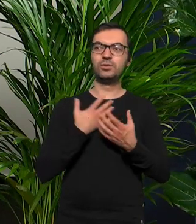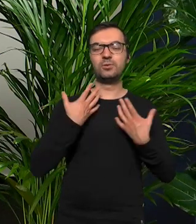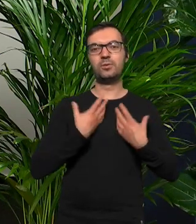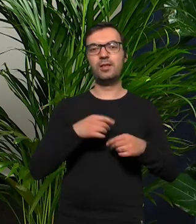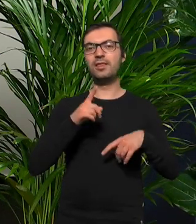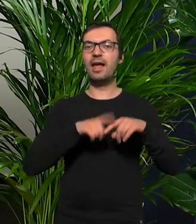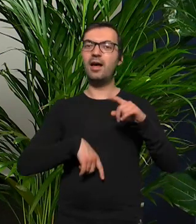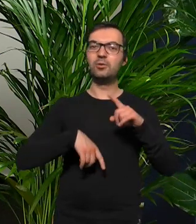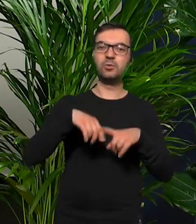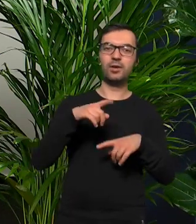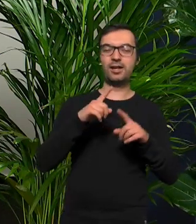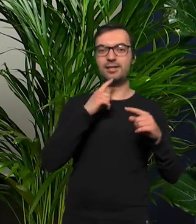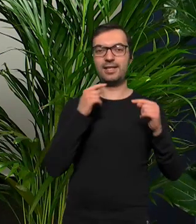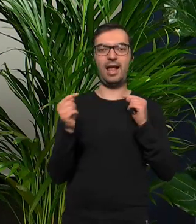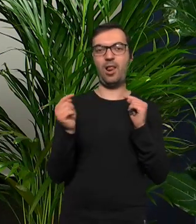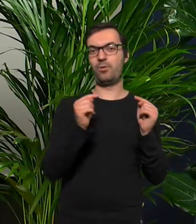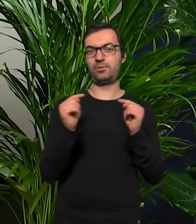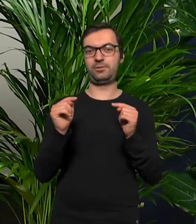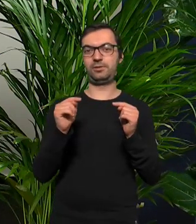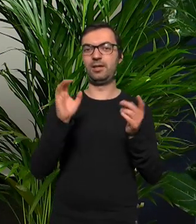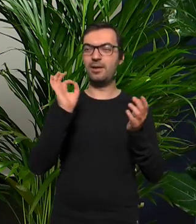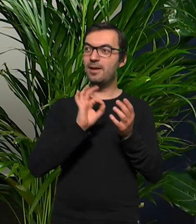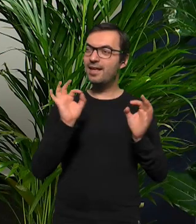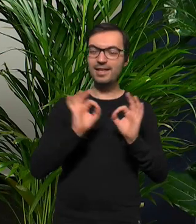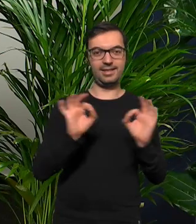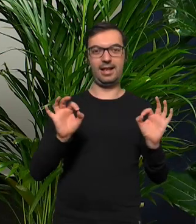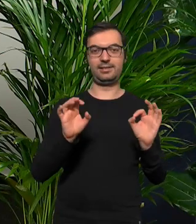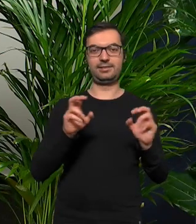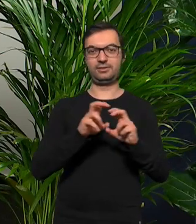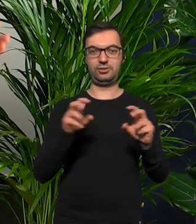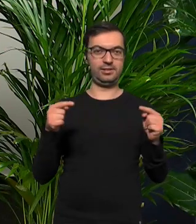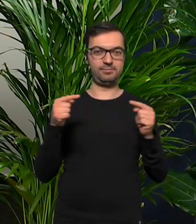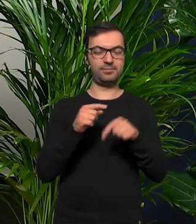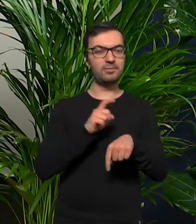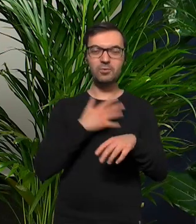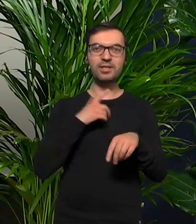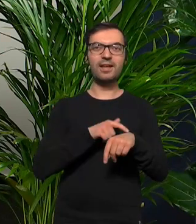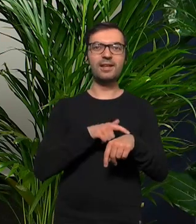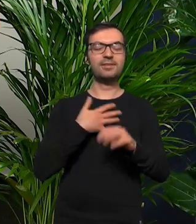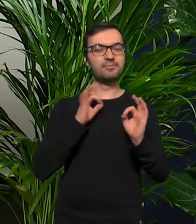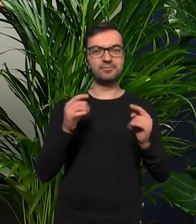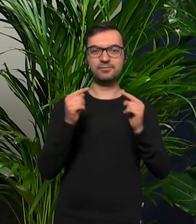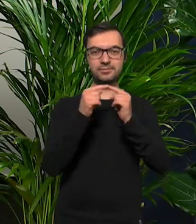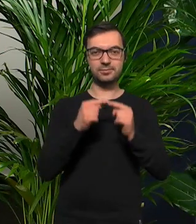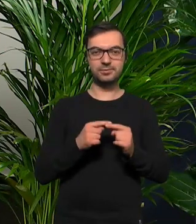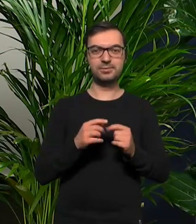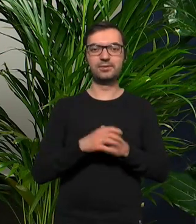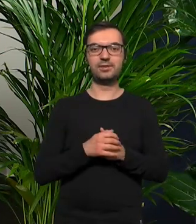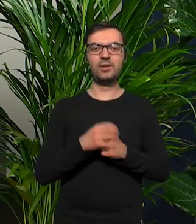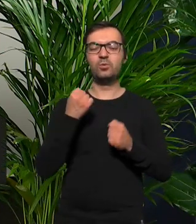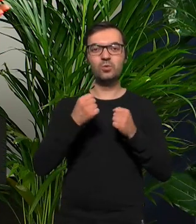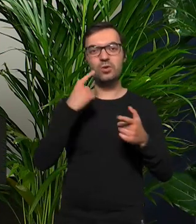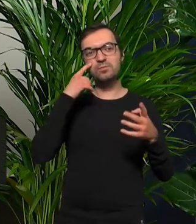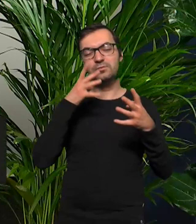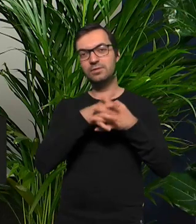który po prostu się pojawia dokładnie w tym momencie w którym ma się pojawić wymyka się jakiemuś przewidywaniu słuchacza przynajmniej mojemu